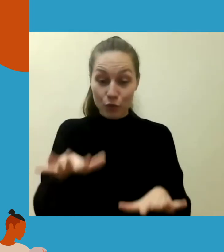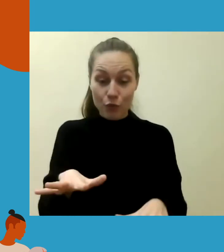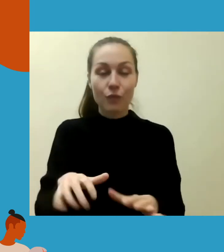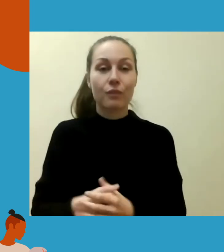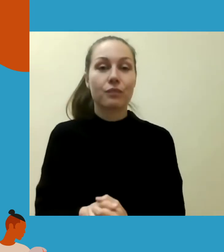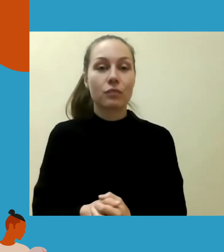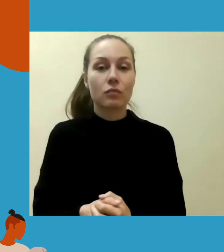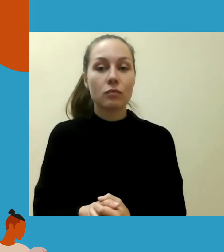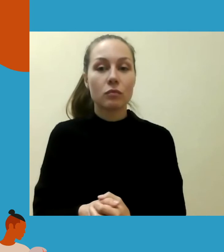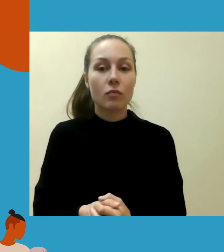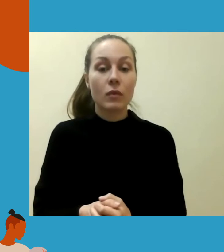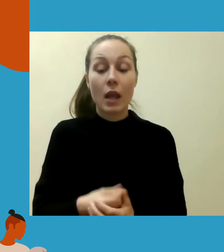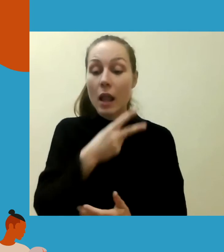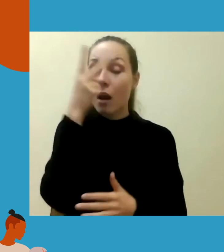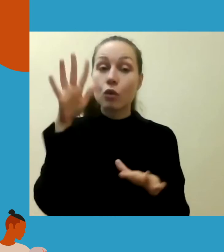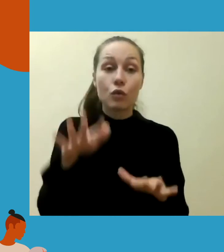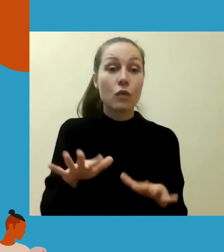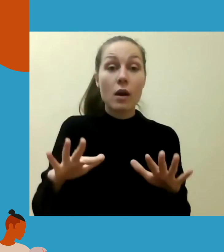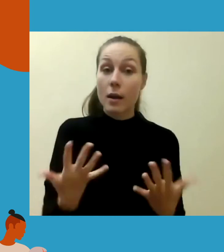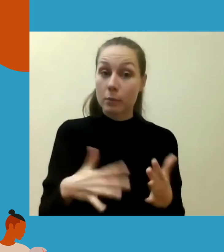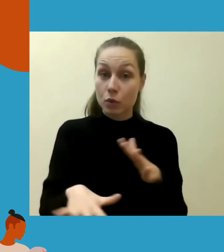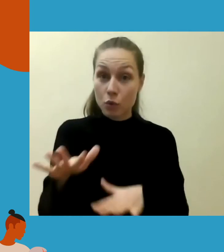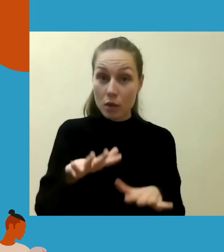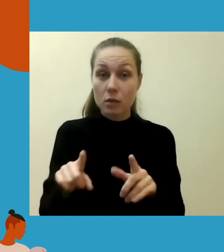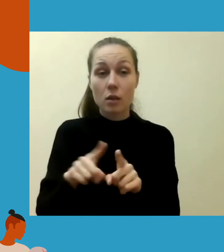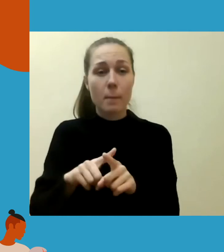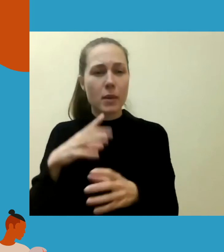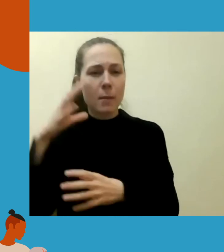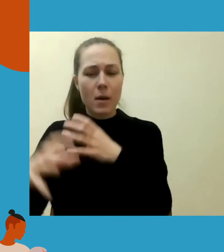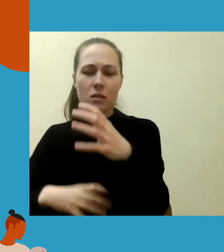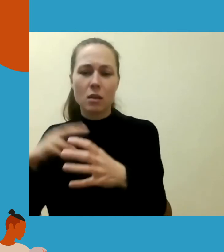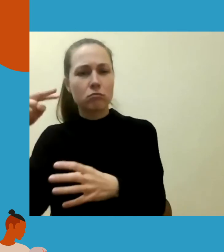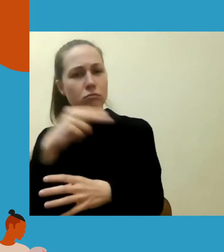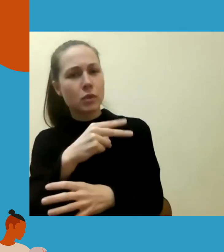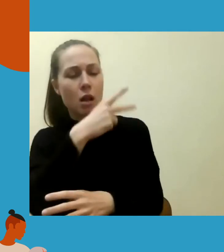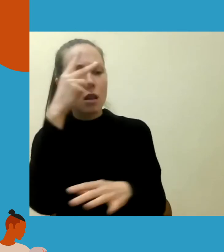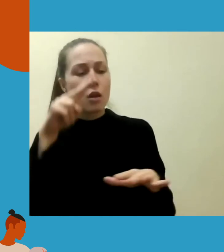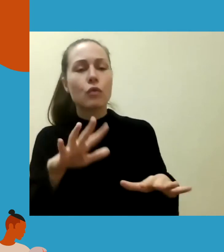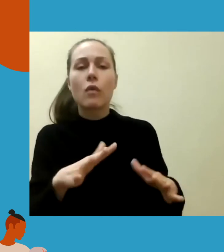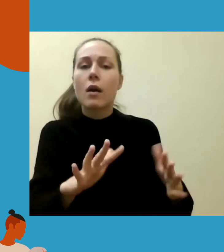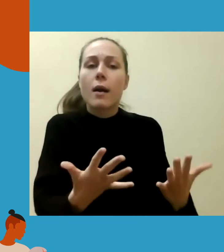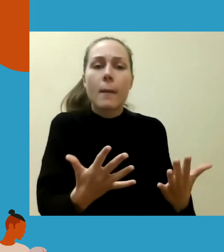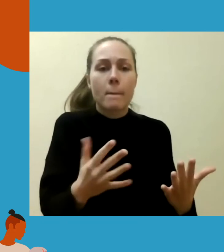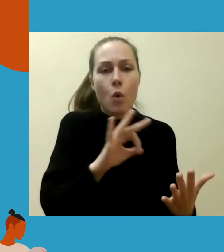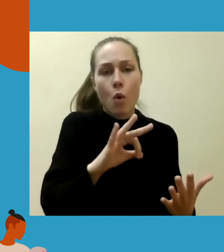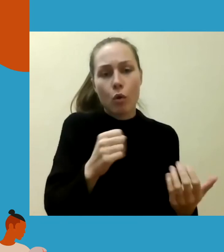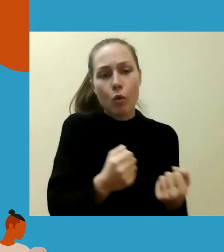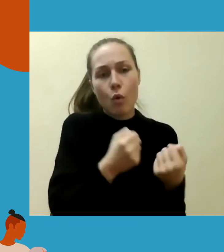Kaip mes atrodomą pasaulyje kovoje spendžius su nevykantos nusikaltimais, tai